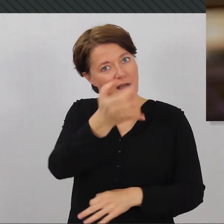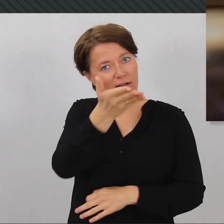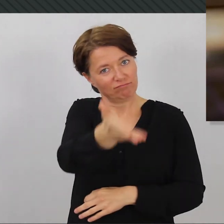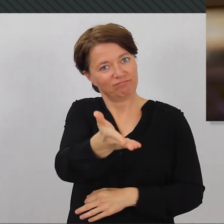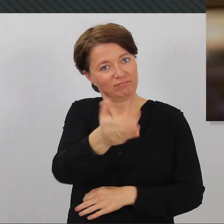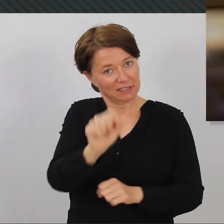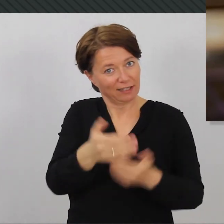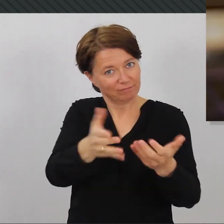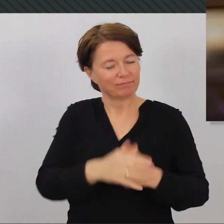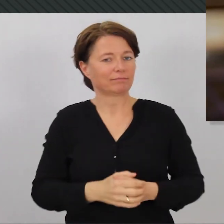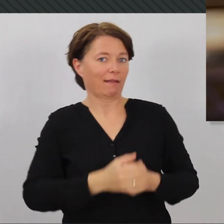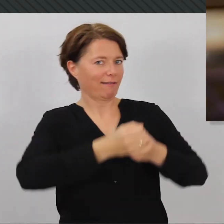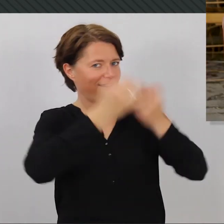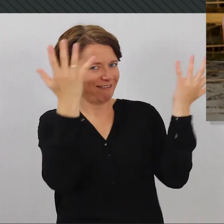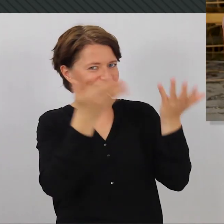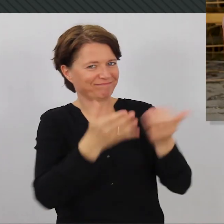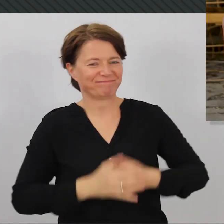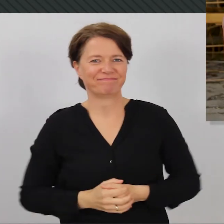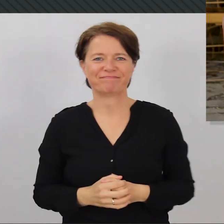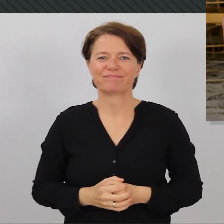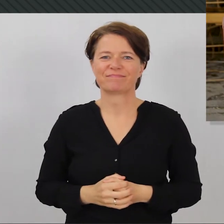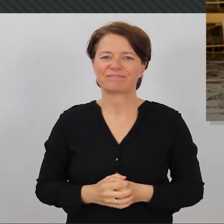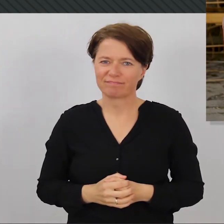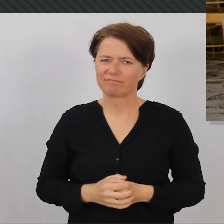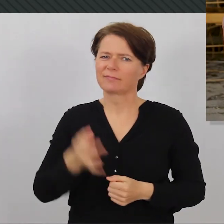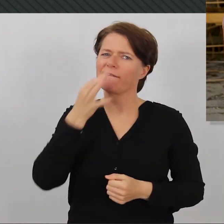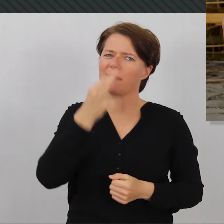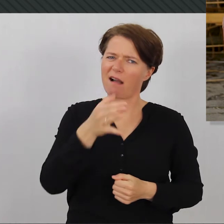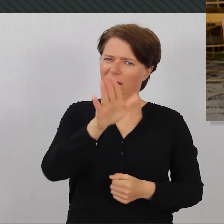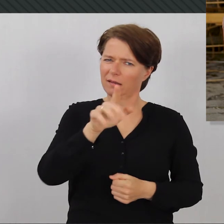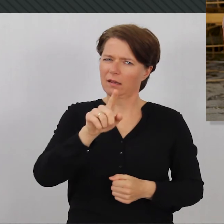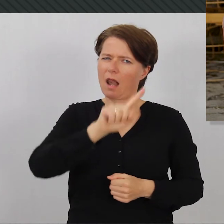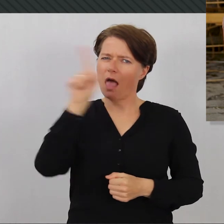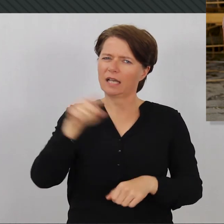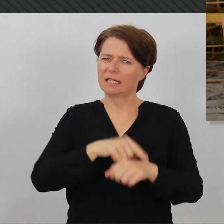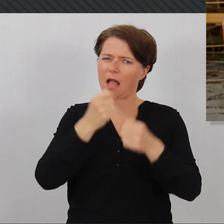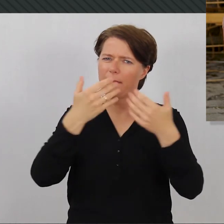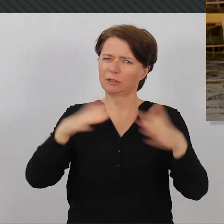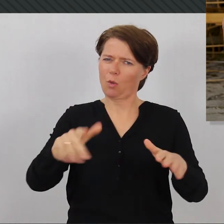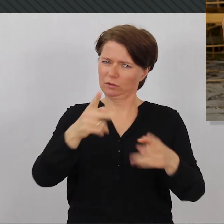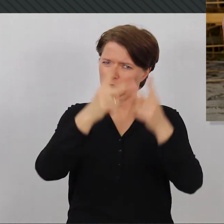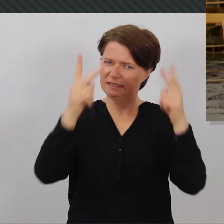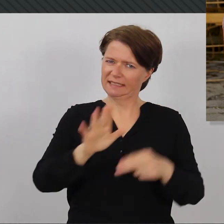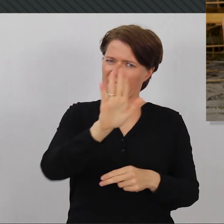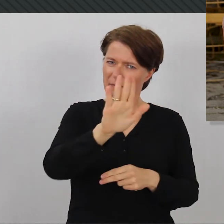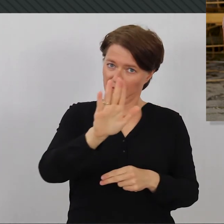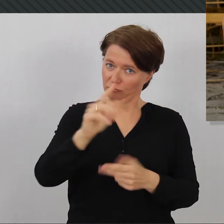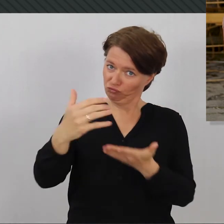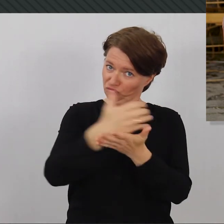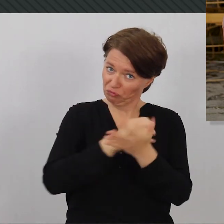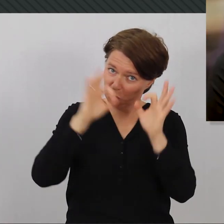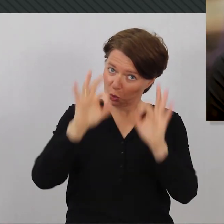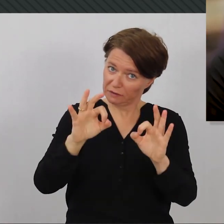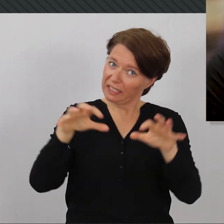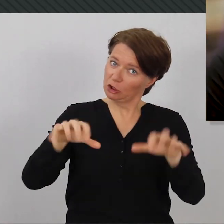Darf ich dir auch ein paar Fragen stellen? Meulinde Myrte fragt auf Twitter, Langzeitarbeitslose als Geschäftsmodell, lässt sich gut davon